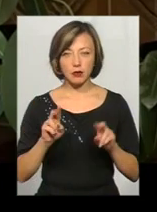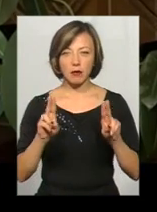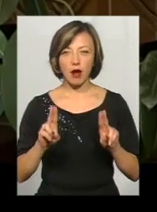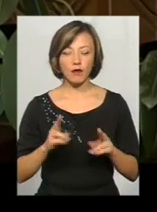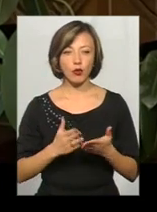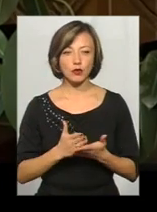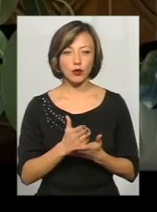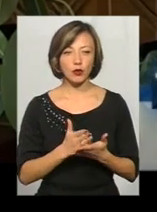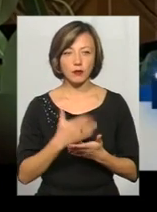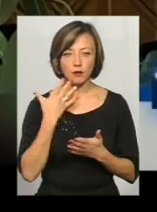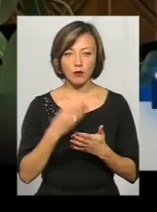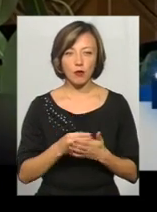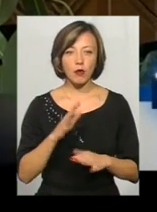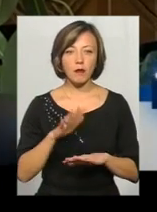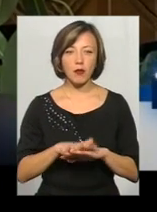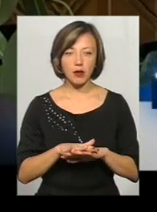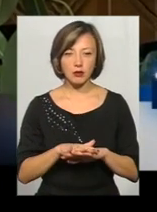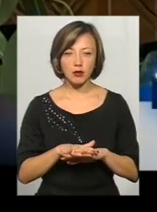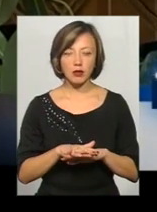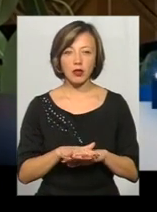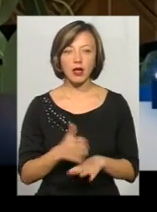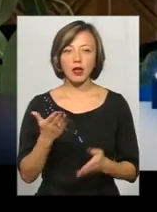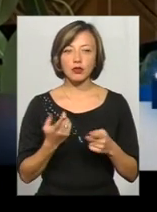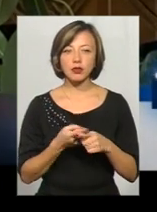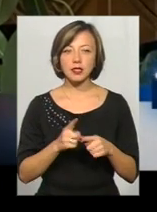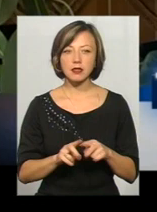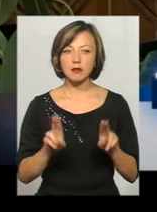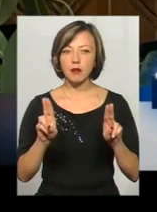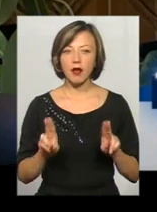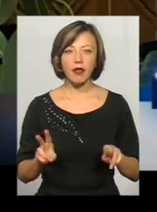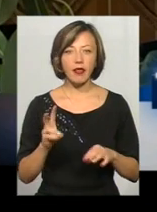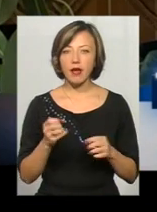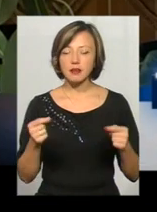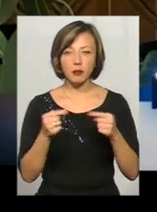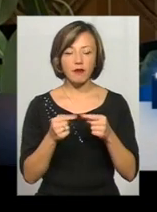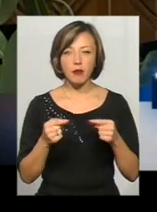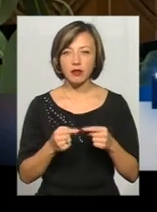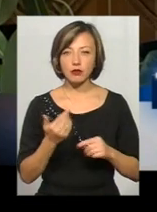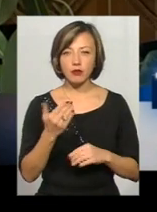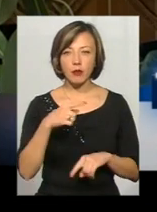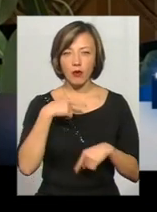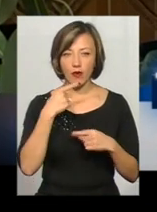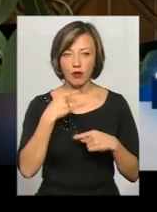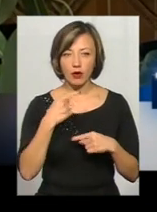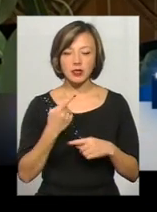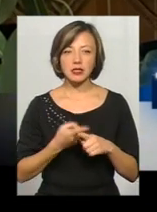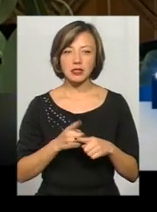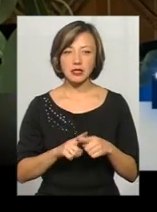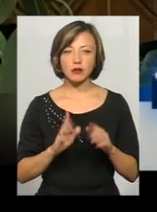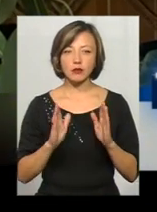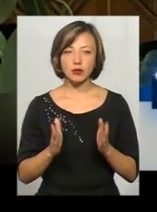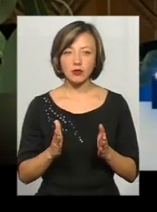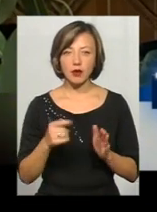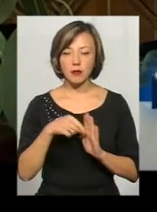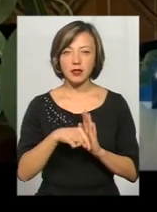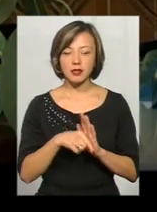обслуговування у своєму банку. І якщо ці правила, вони не співпадають з тим, що вам говорять, однозначно, це вже буде признак